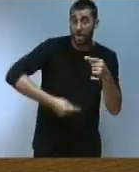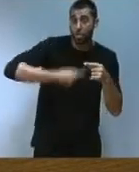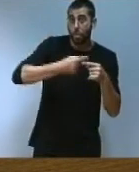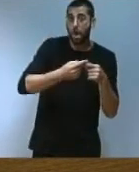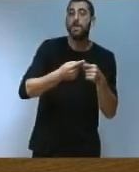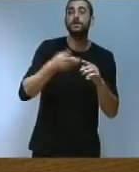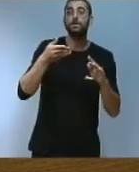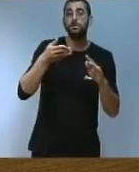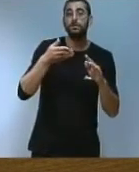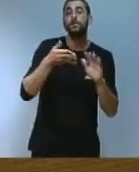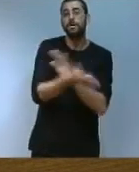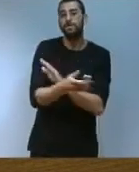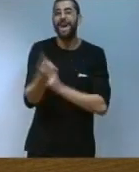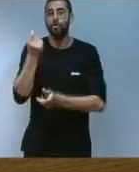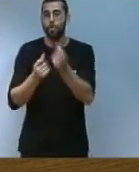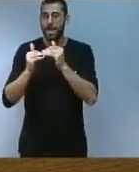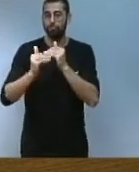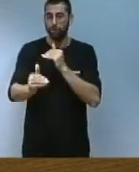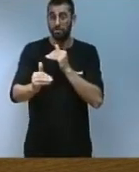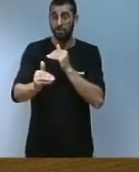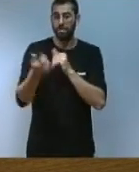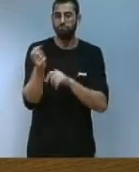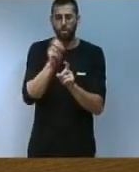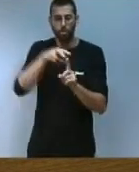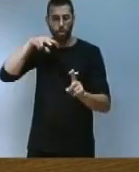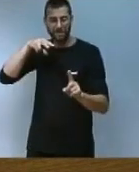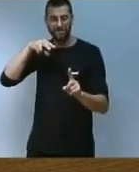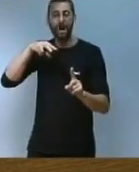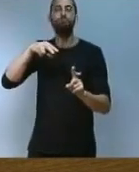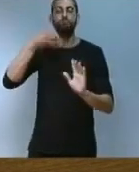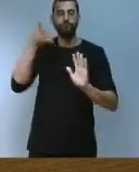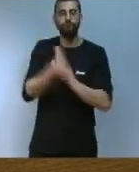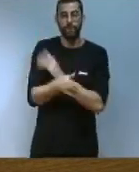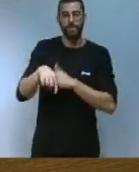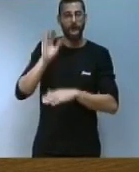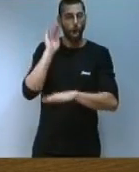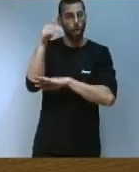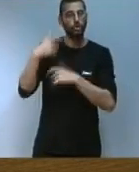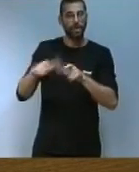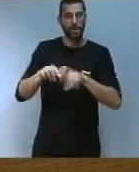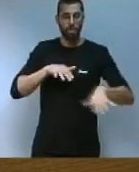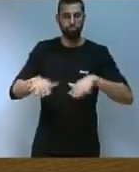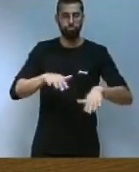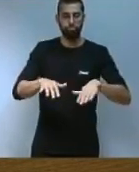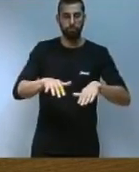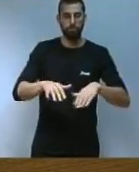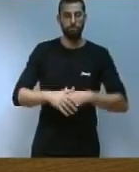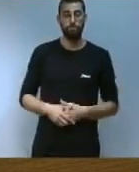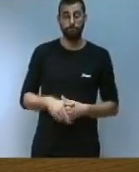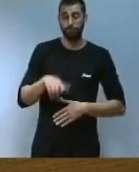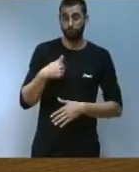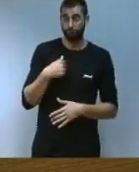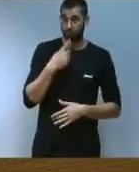'economia sostenible i amb aquesta perspectiva actua i actuarà la Conselleria els recorde